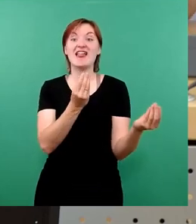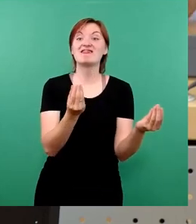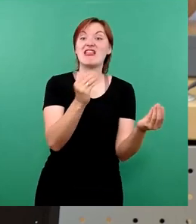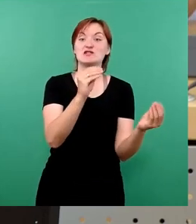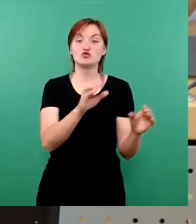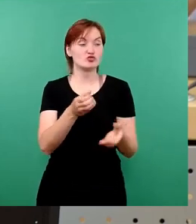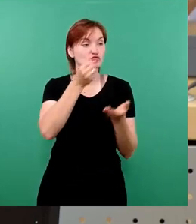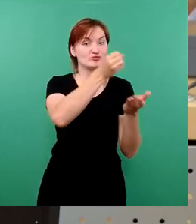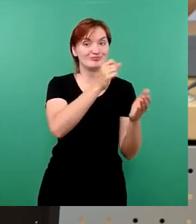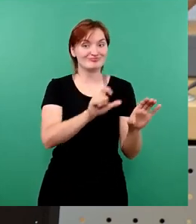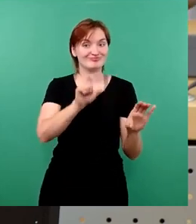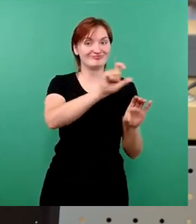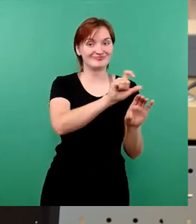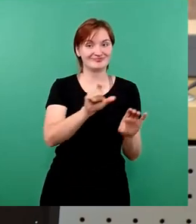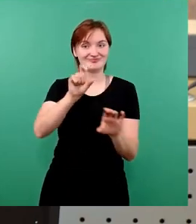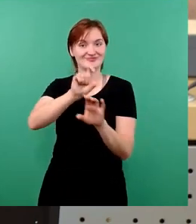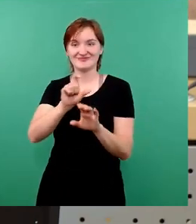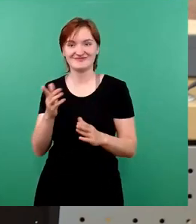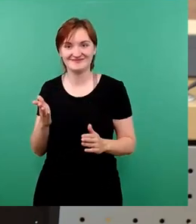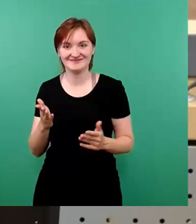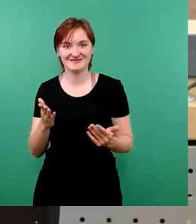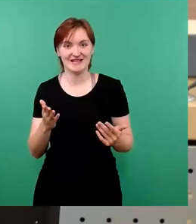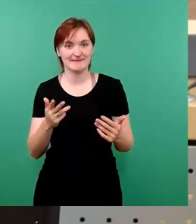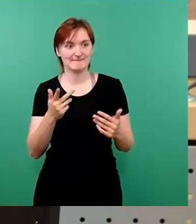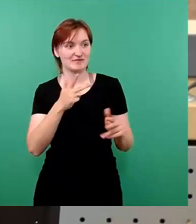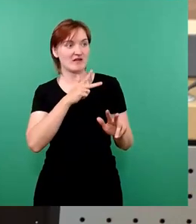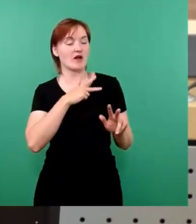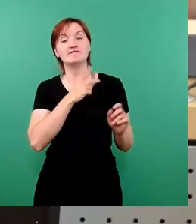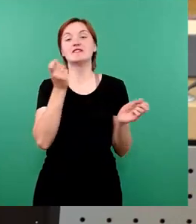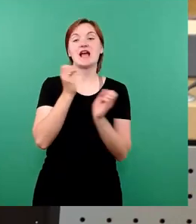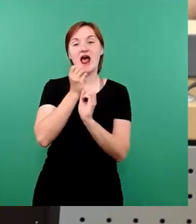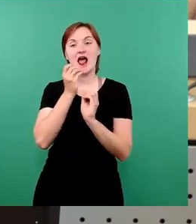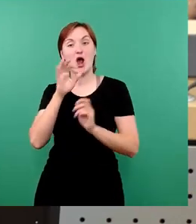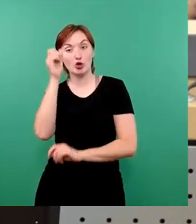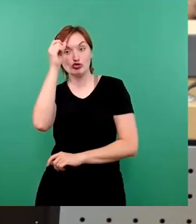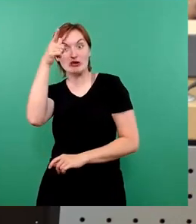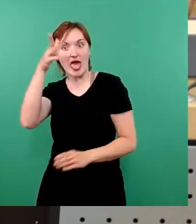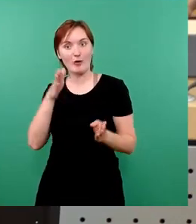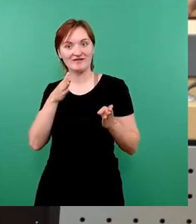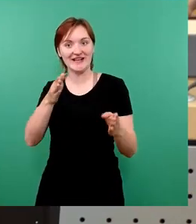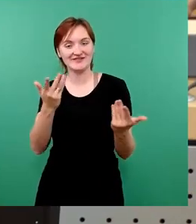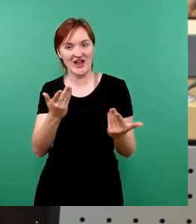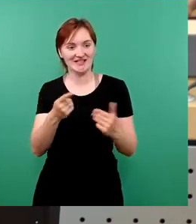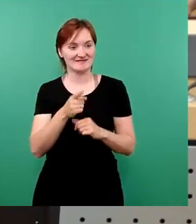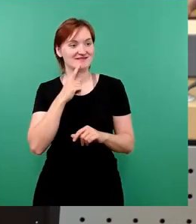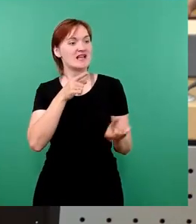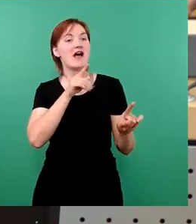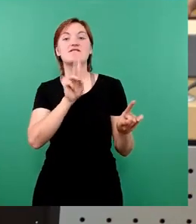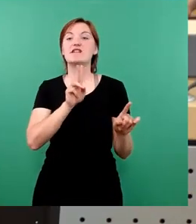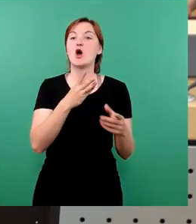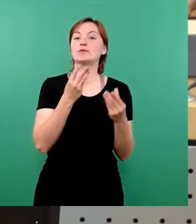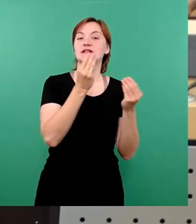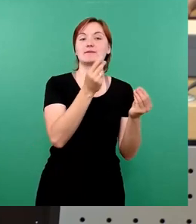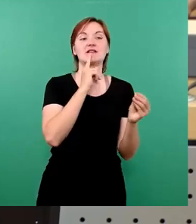sondern es soll lediglich, das ist jetzt der cleverere Weg des Oberbürgermeister, denjenigen, die da was übernehmen, soll weniger